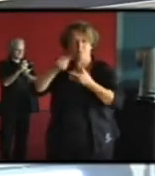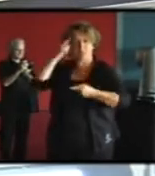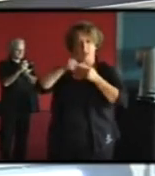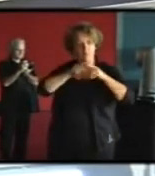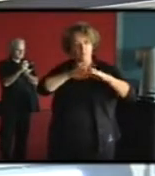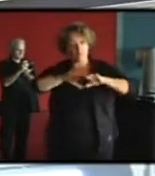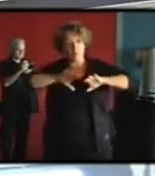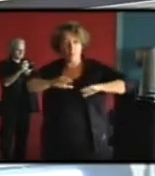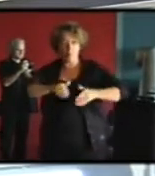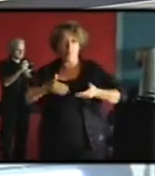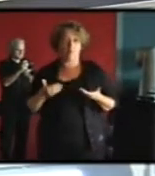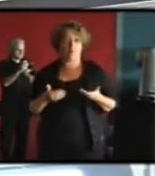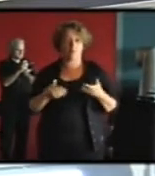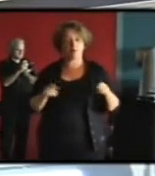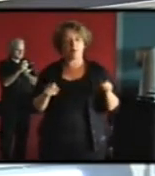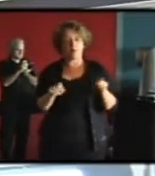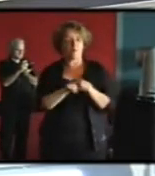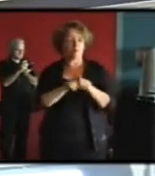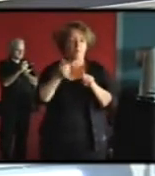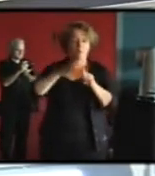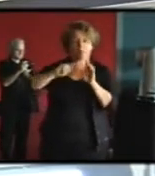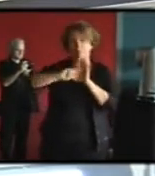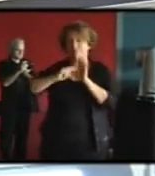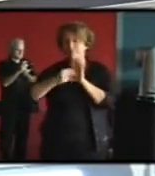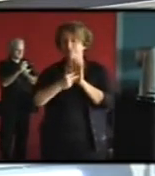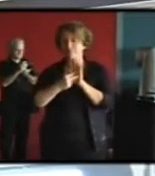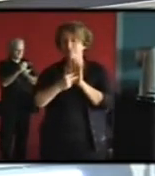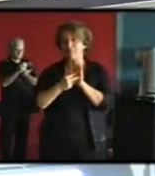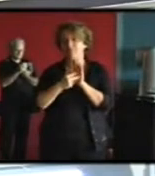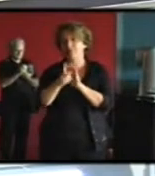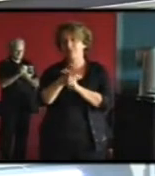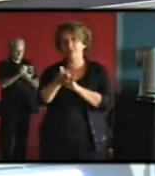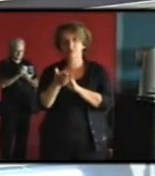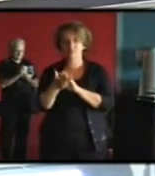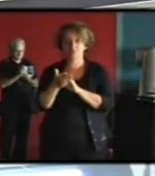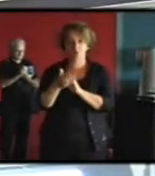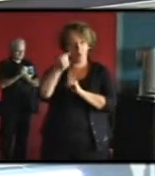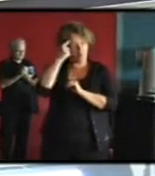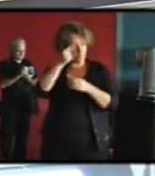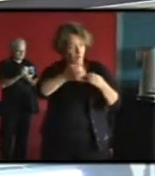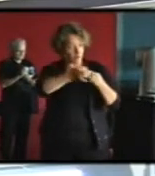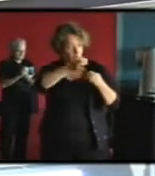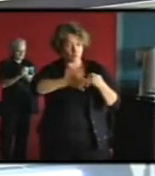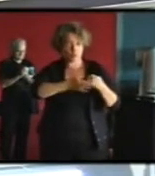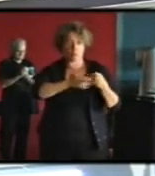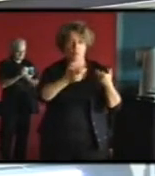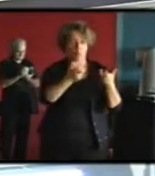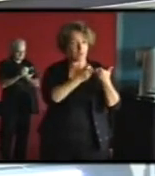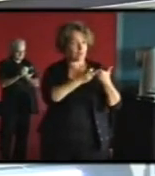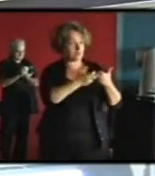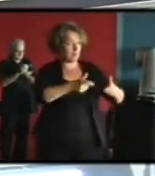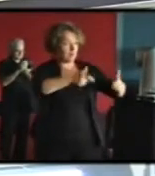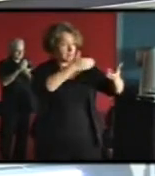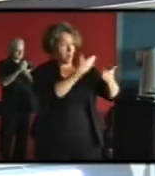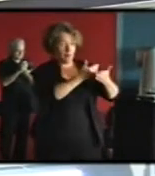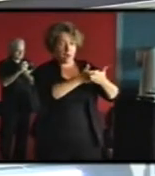consolidations c'est exactement la même chose quelquefois ça peut coûter vraiment peu cher de consolider de façon tout